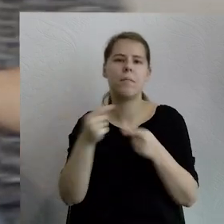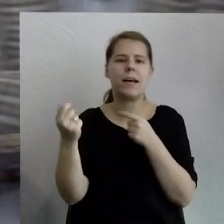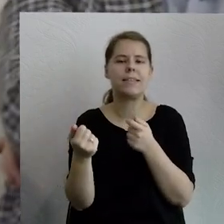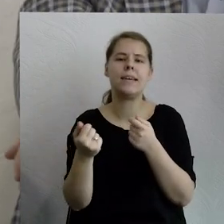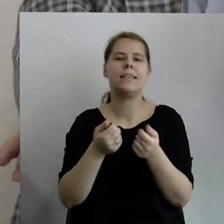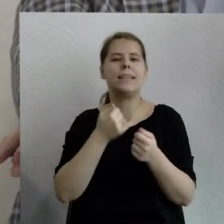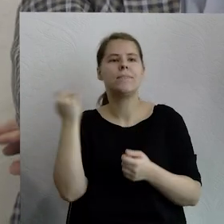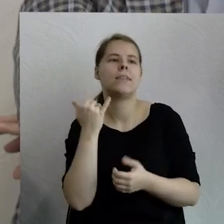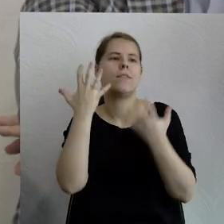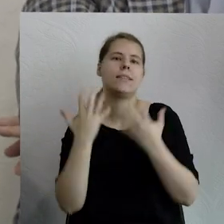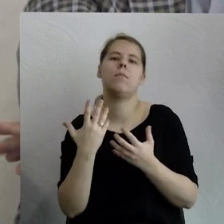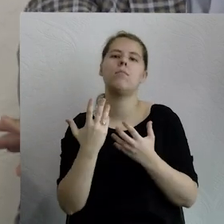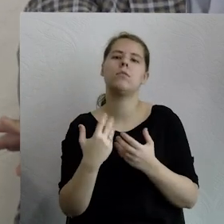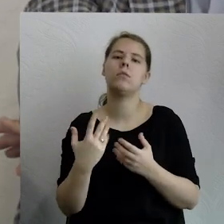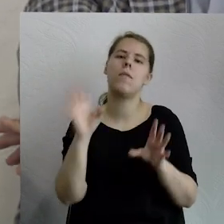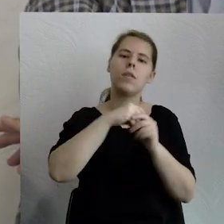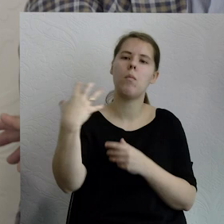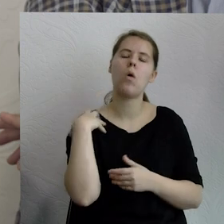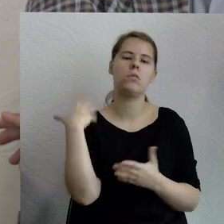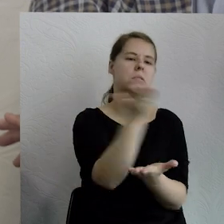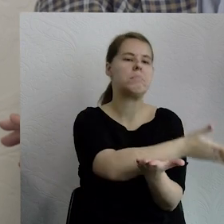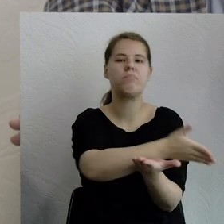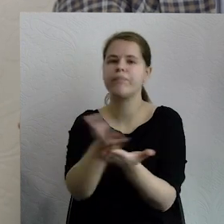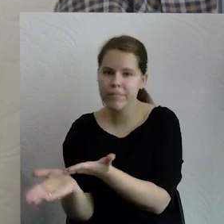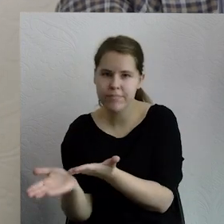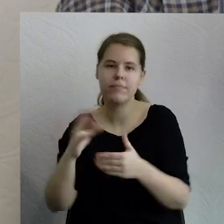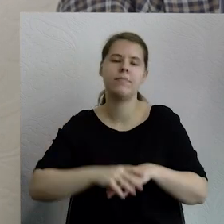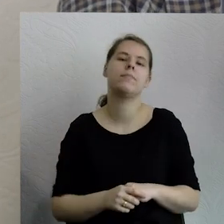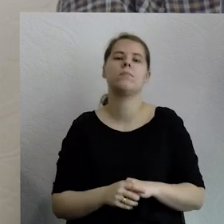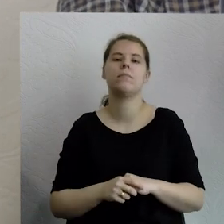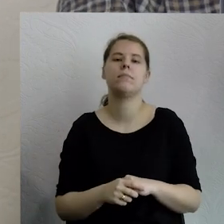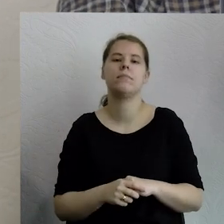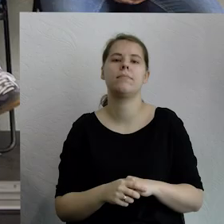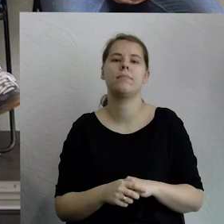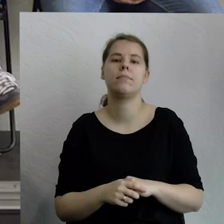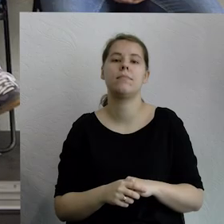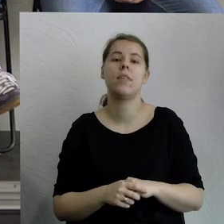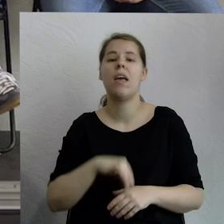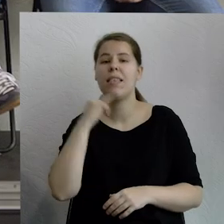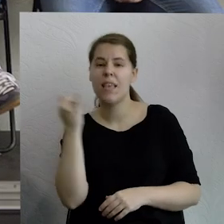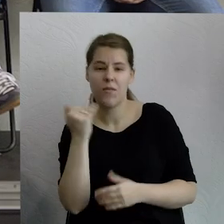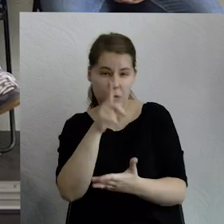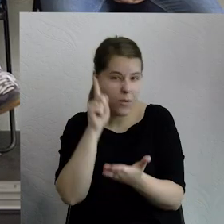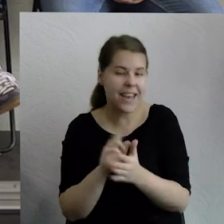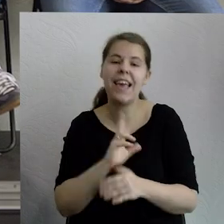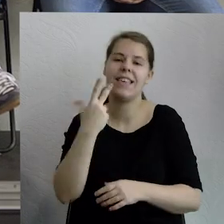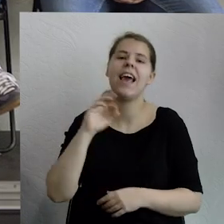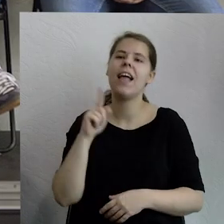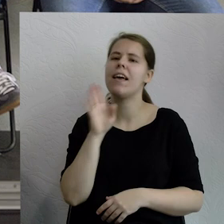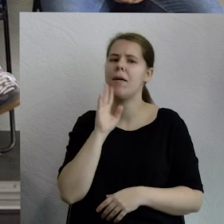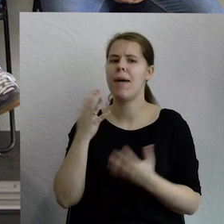różnorodność w każdym możliwym wymiarze. Nie zawsze to się super udaje, ale dzisiaj chyba jest w miarę dobrze.